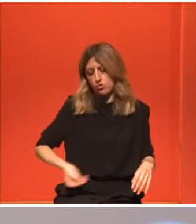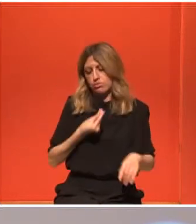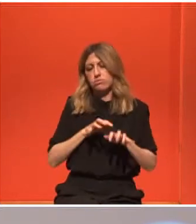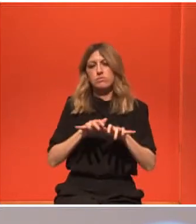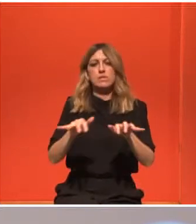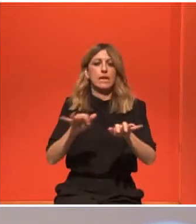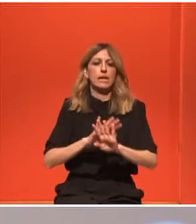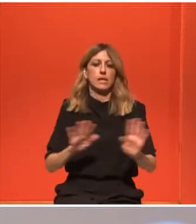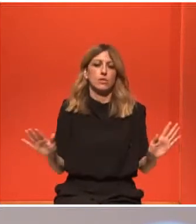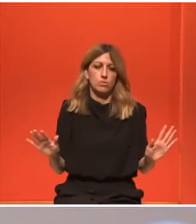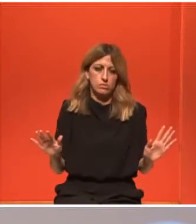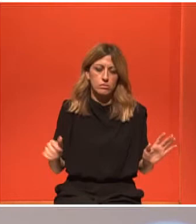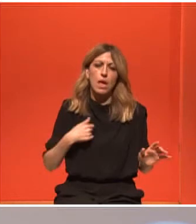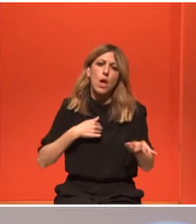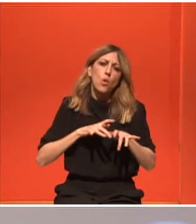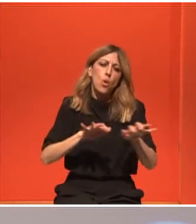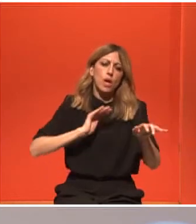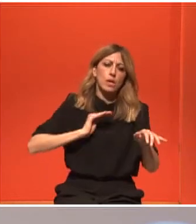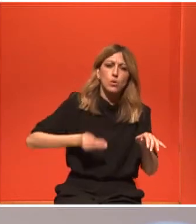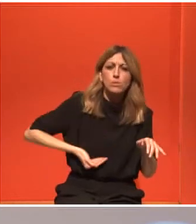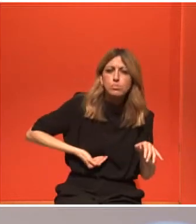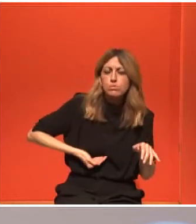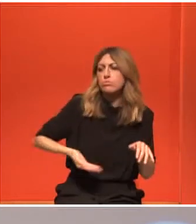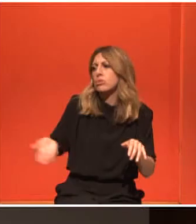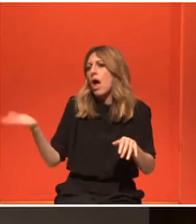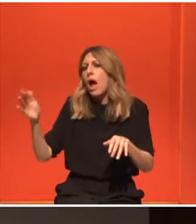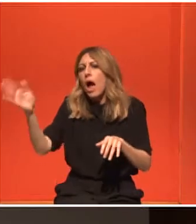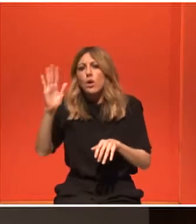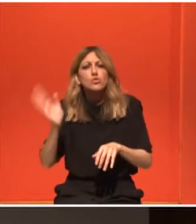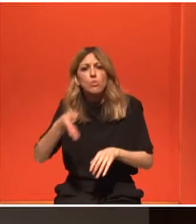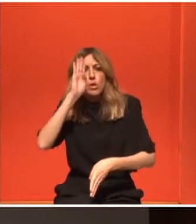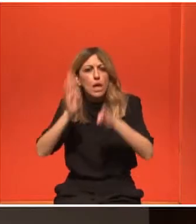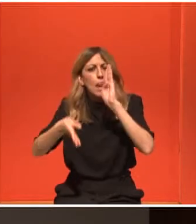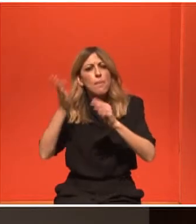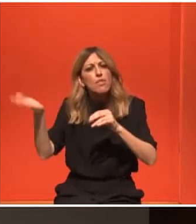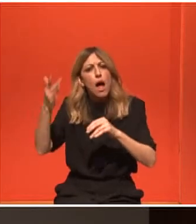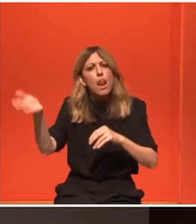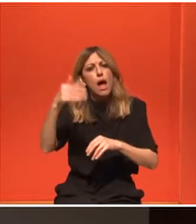καρκίνος μαστούς ή κάποιον άλλο θα μπορούσε να έχει μεταφραστεί κάπως αλλιώς. Ναι.